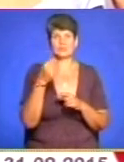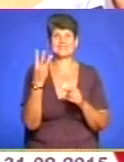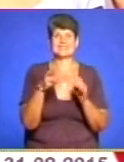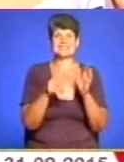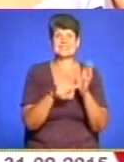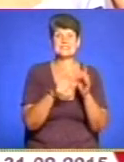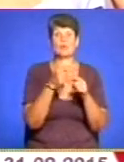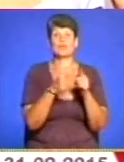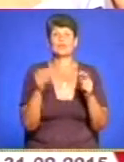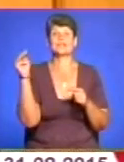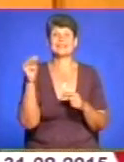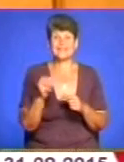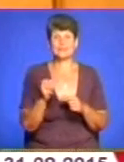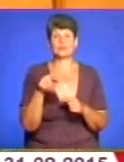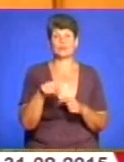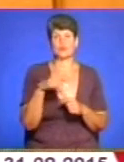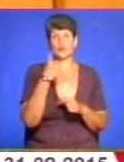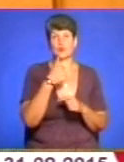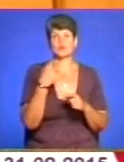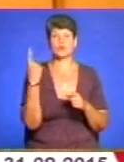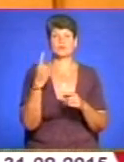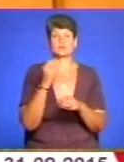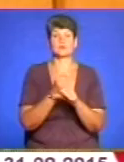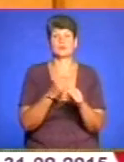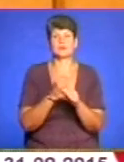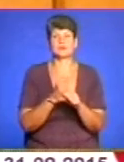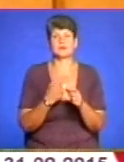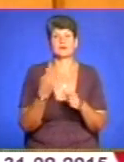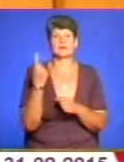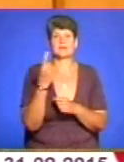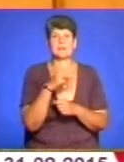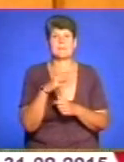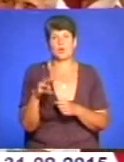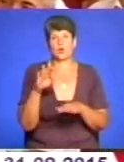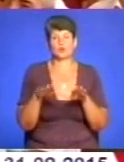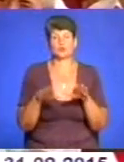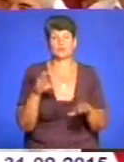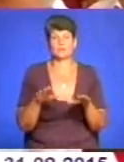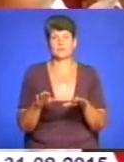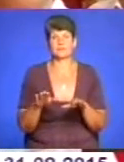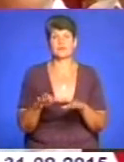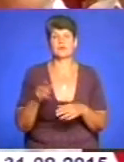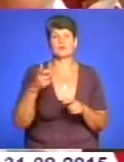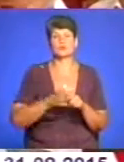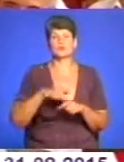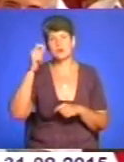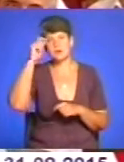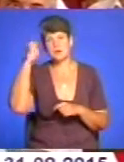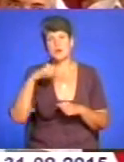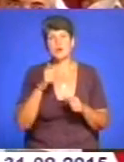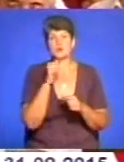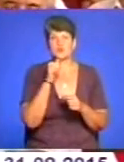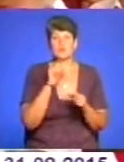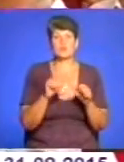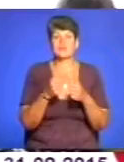тисяч. Тому цього року область вироблятиме цукру з близько мільйона тонн буряків. Через аномальну спеку цукрові буряки ще не